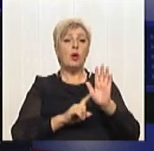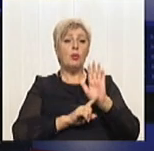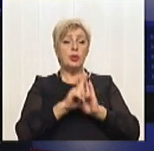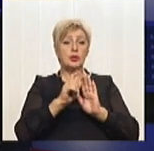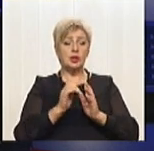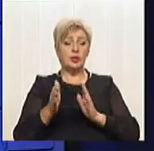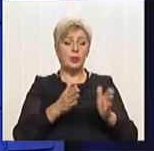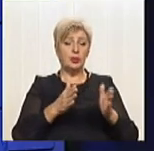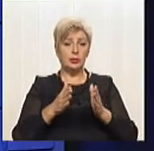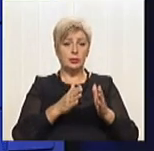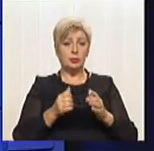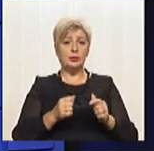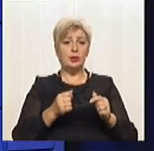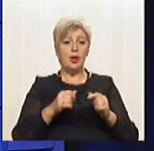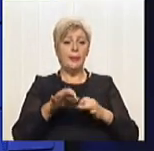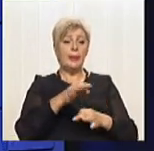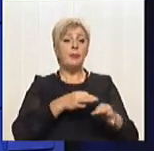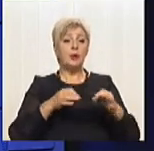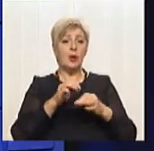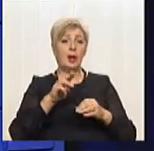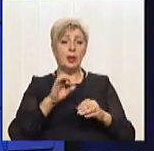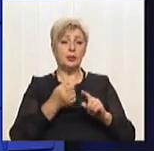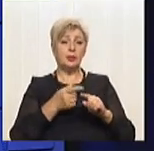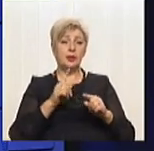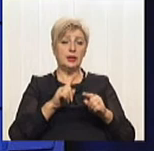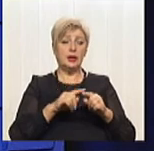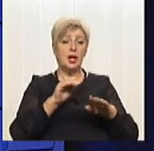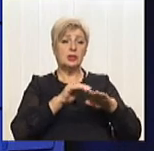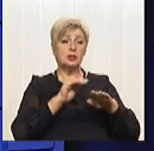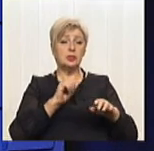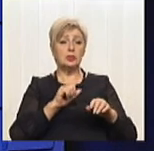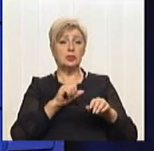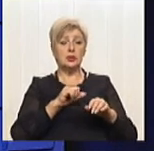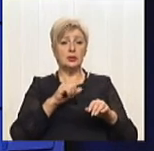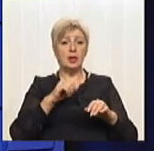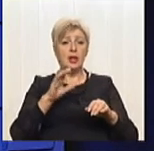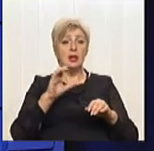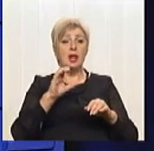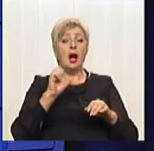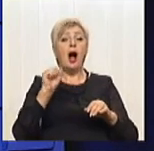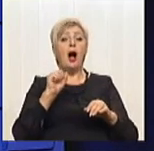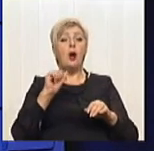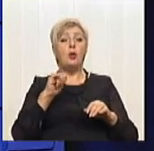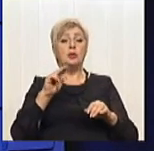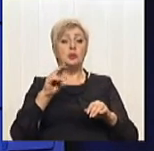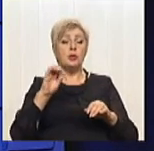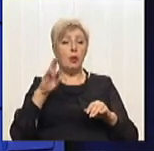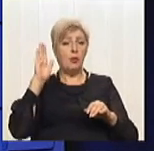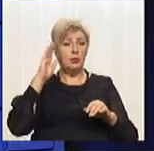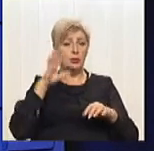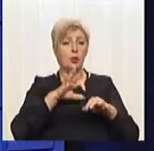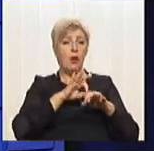підготовки певного проєкту, який стосується сама Ульського водоводу. Я сподіваюся, що ці домовленості